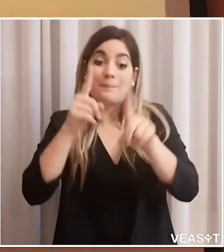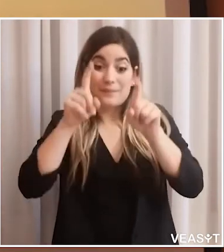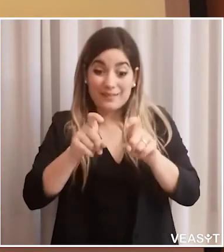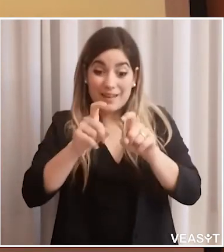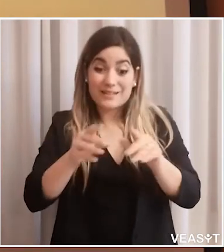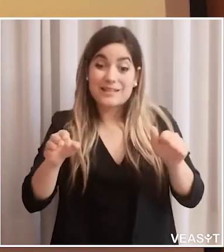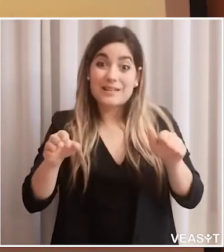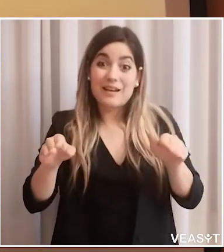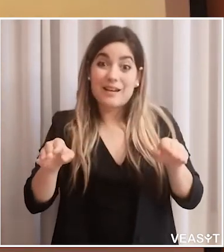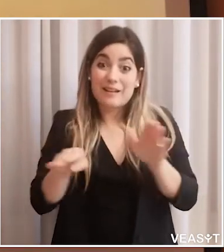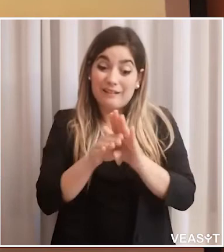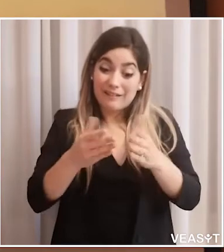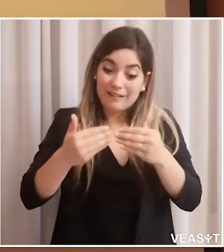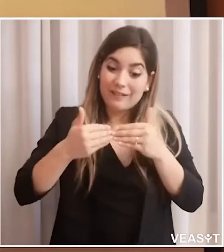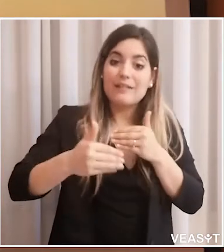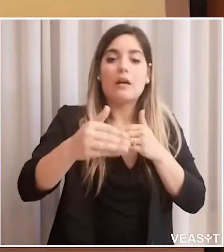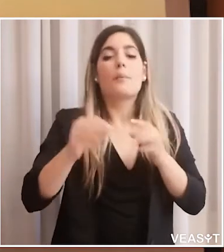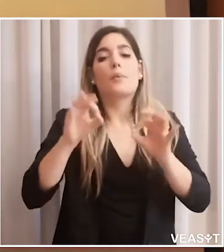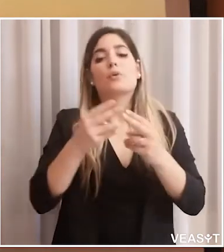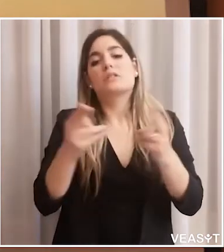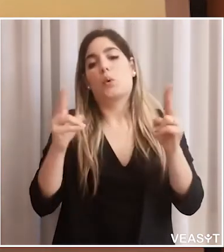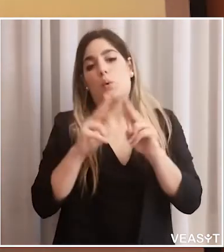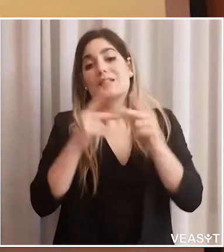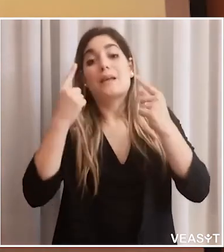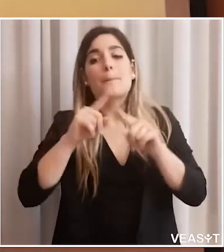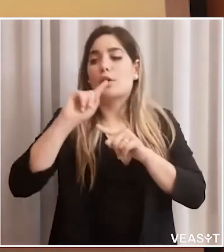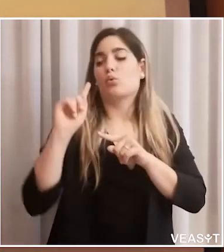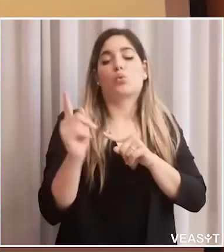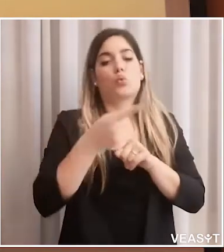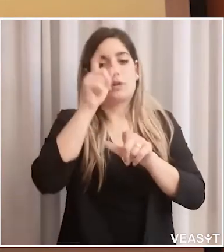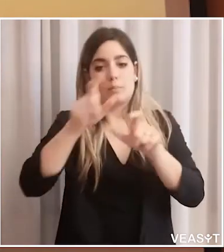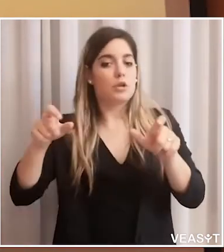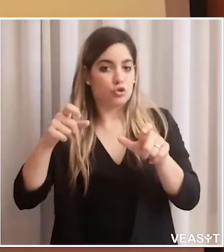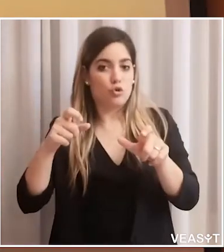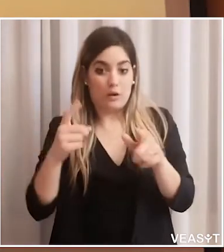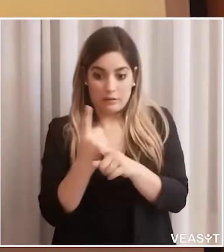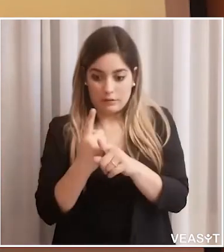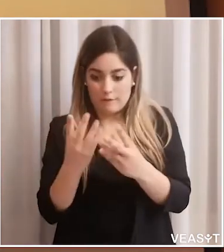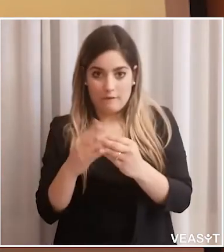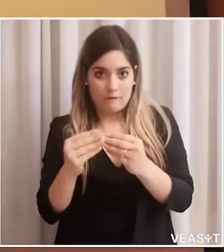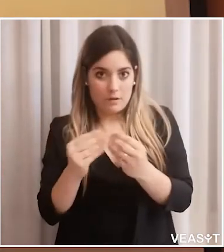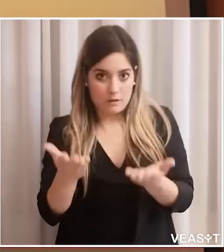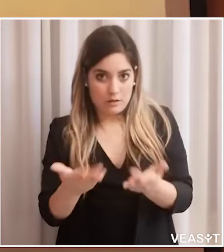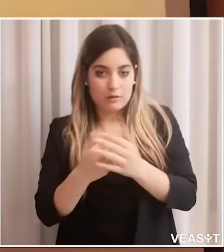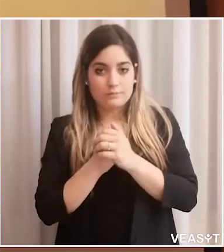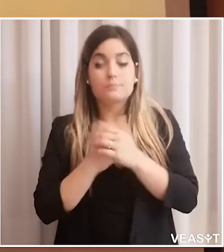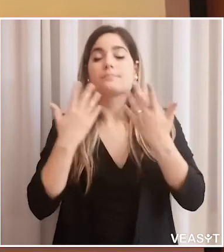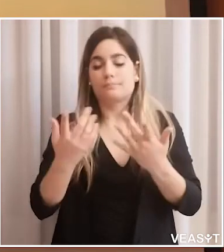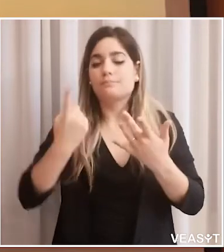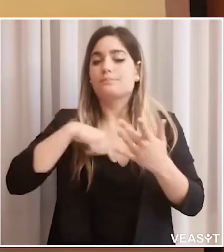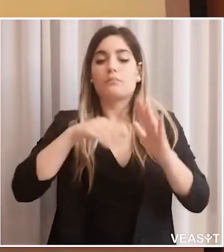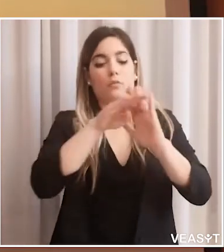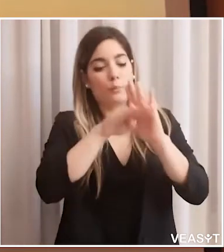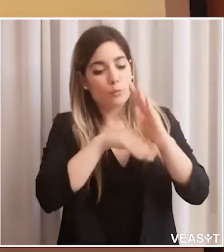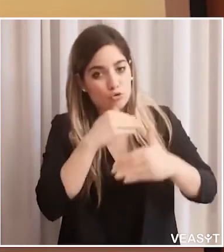per riuscire a far ripartire i test in sicurezza per tutti